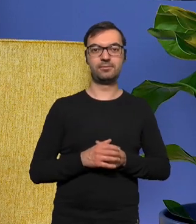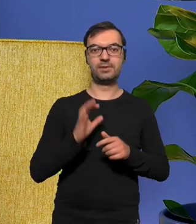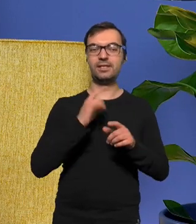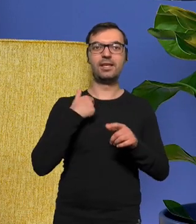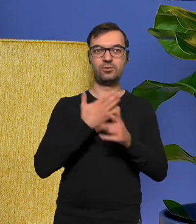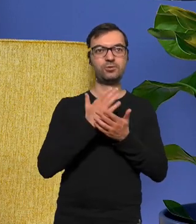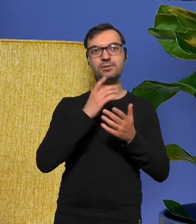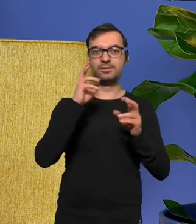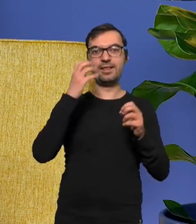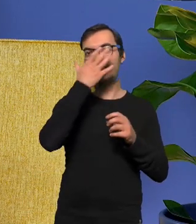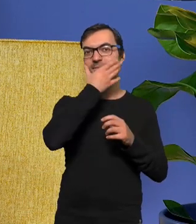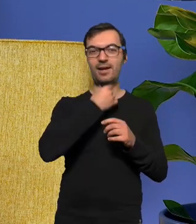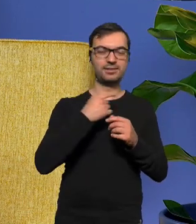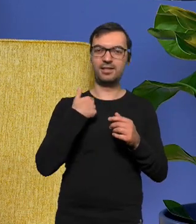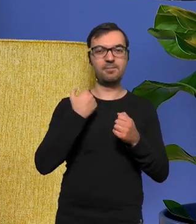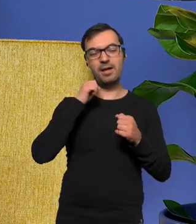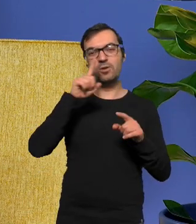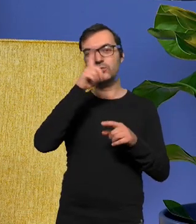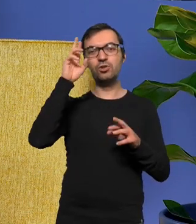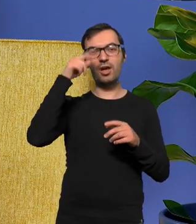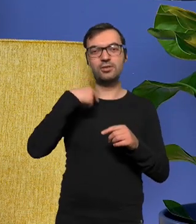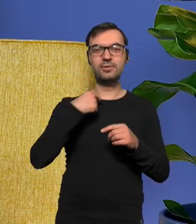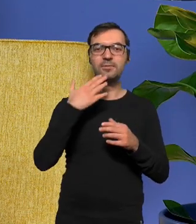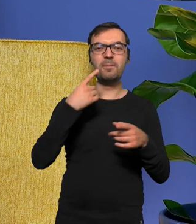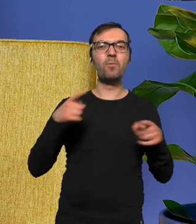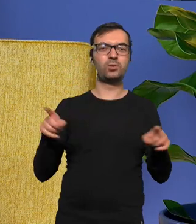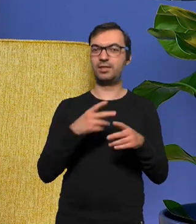twarzą bardziej jestem melodią niż twarzą